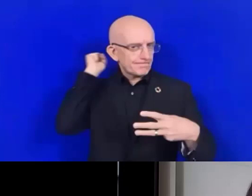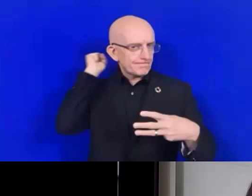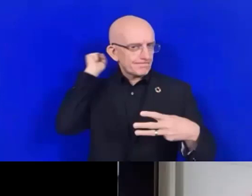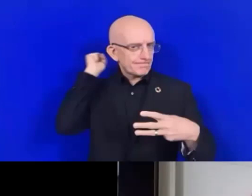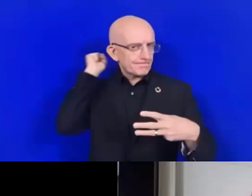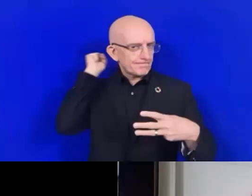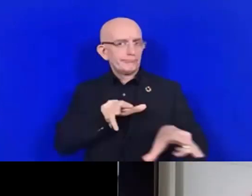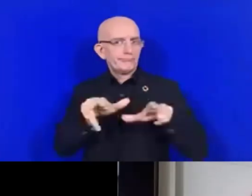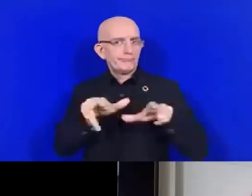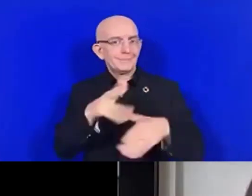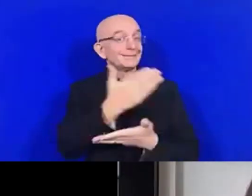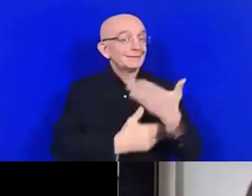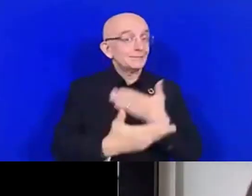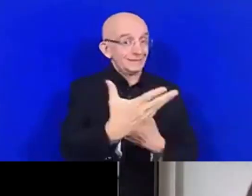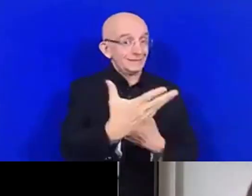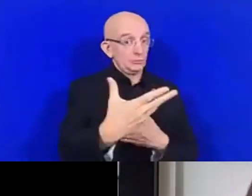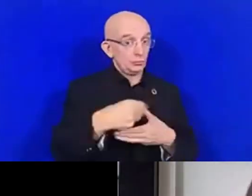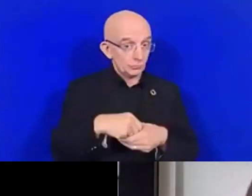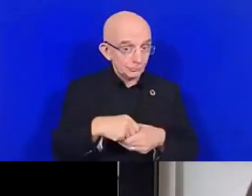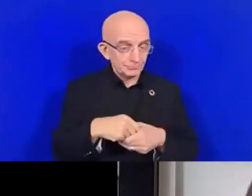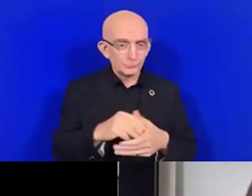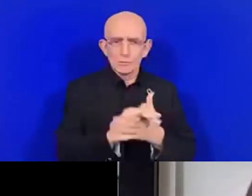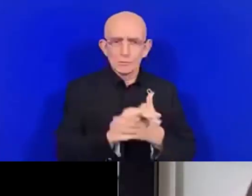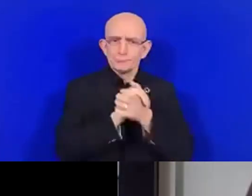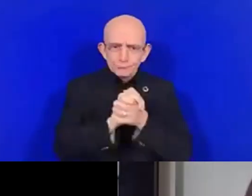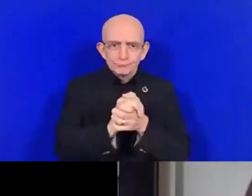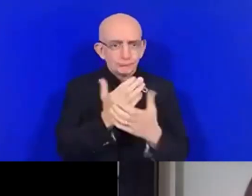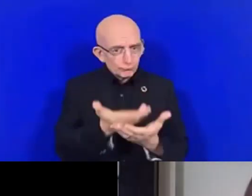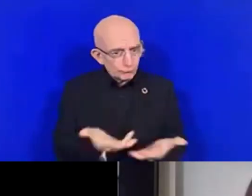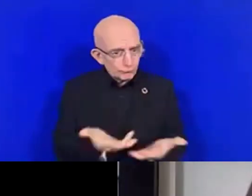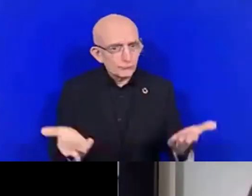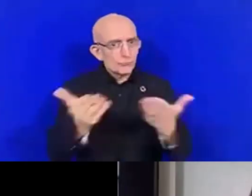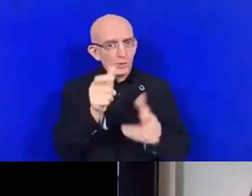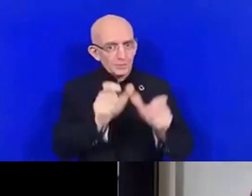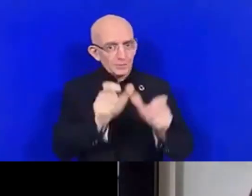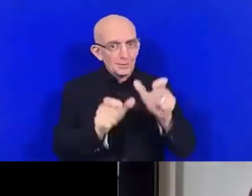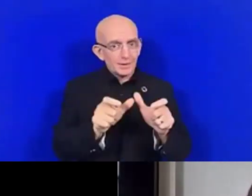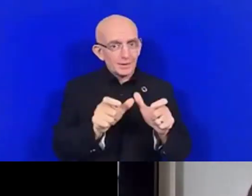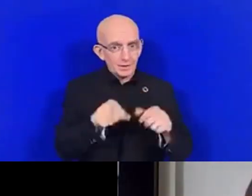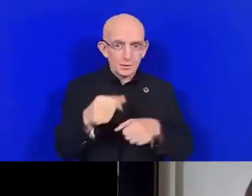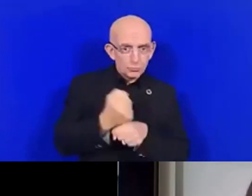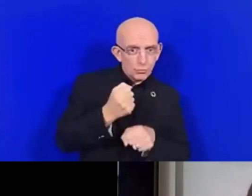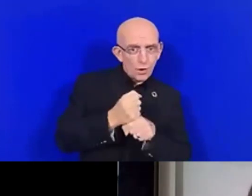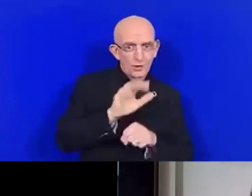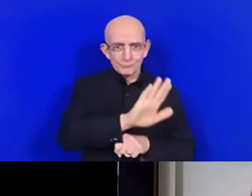félicitations à tous qui travaillaient pour